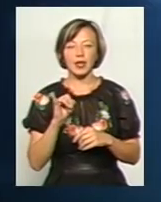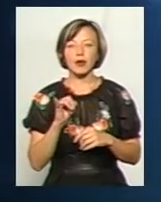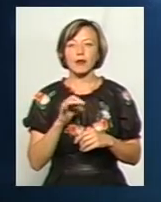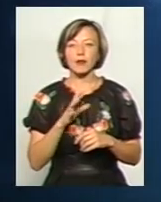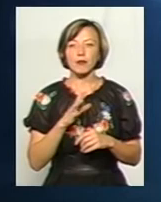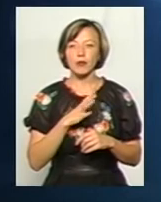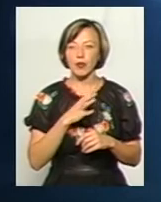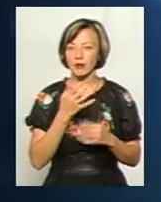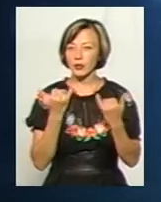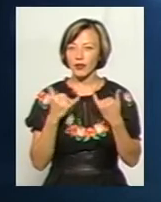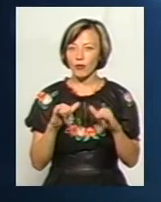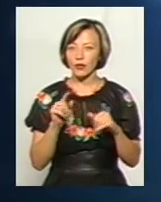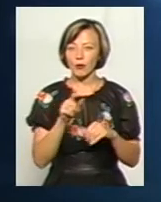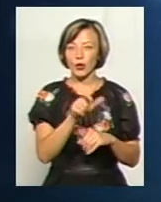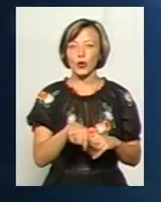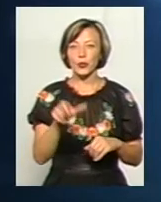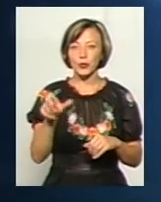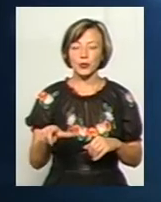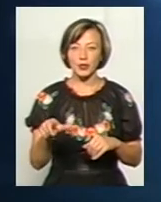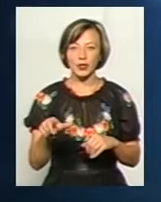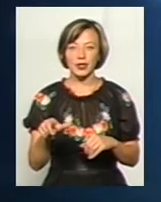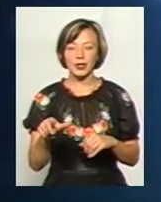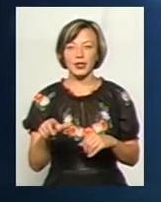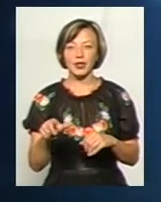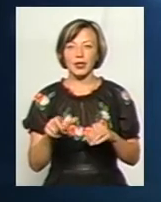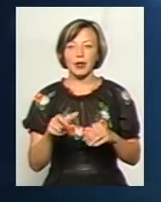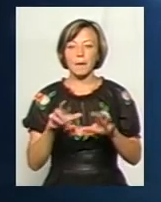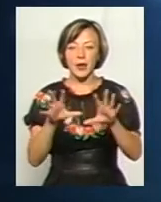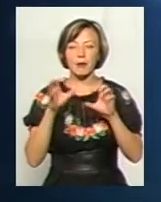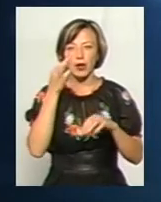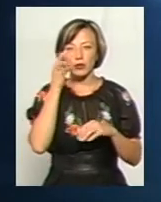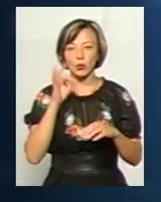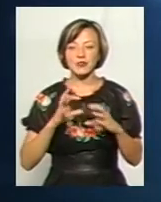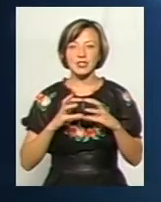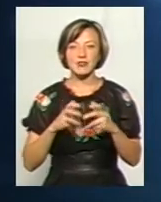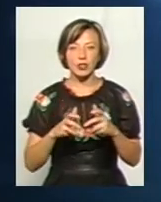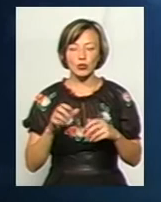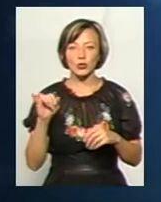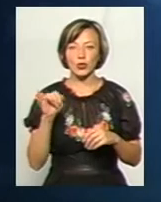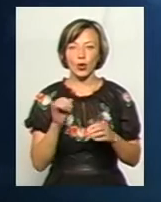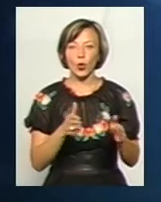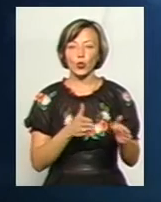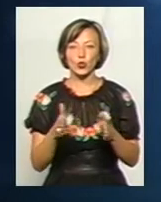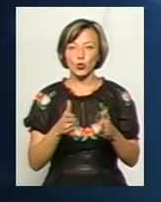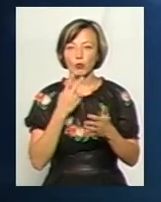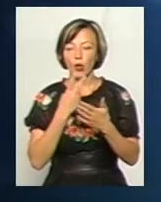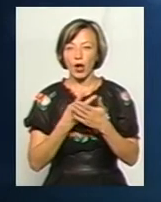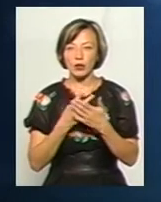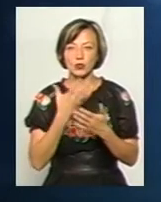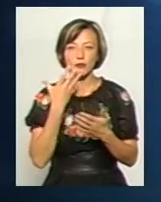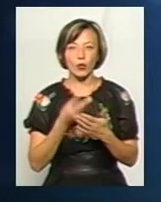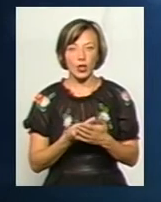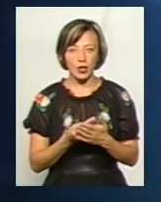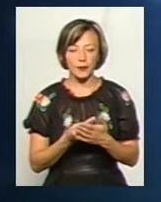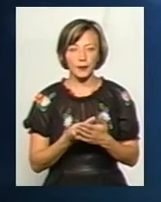була подобована, наскільки там люди переймають досвід світу, і готують, і показують своє.